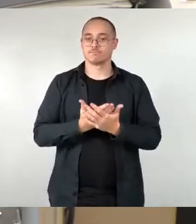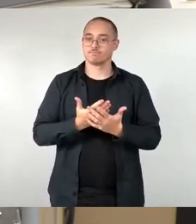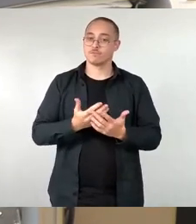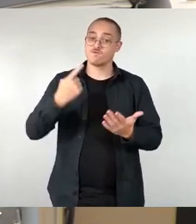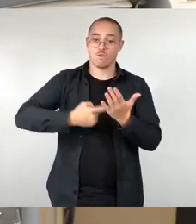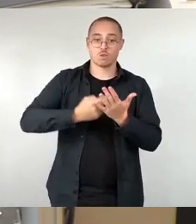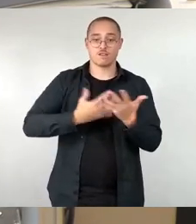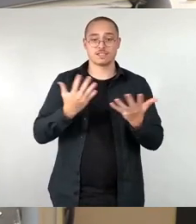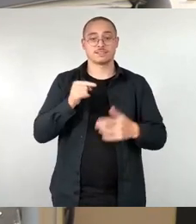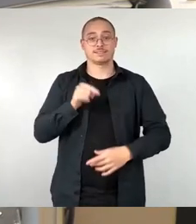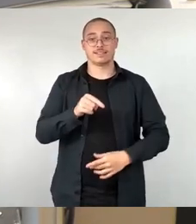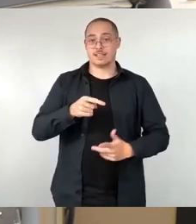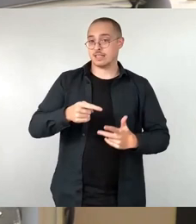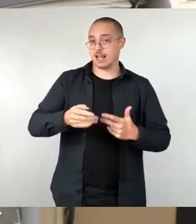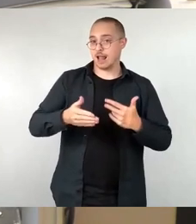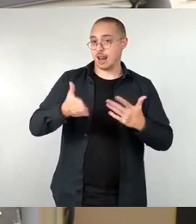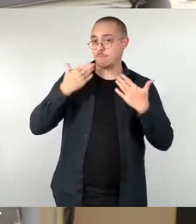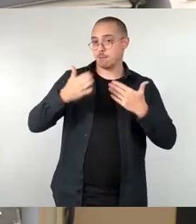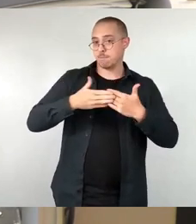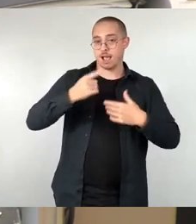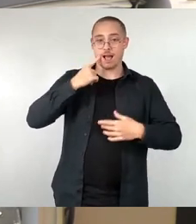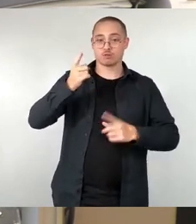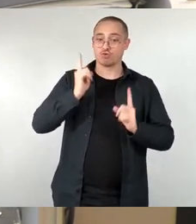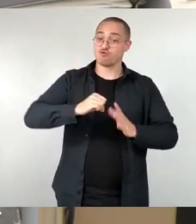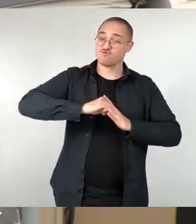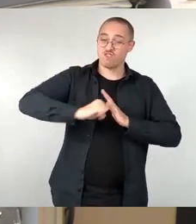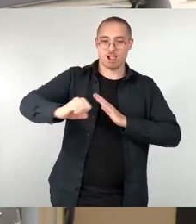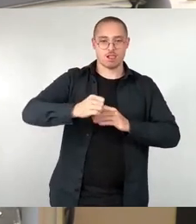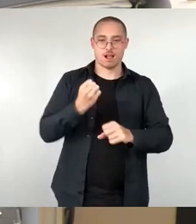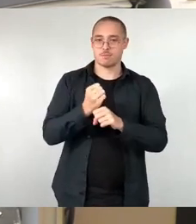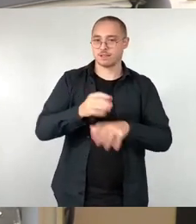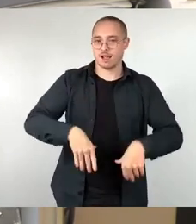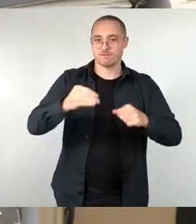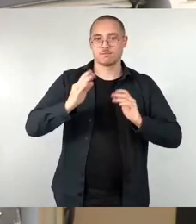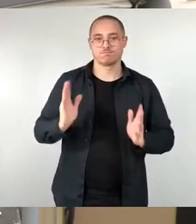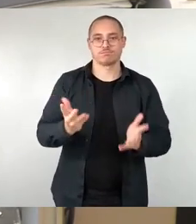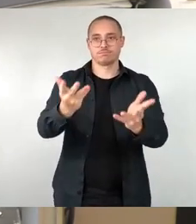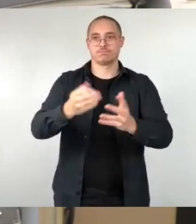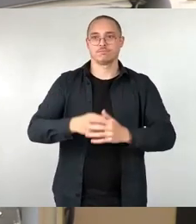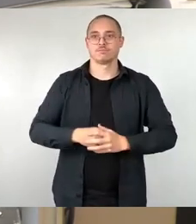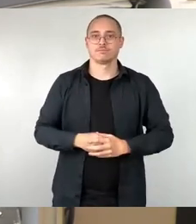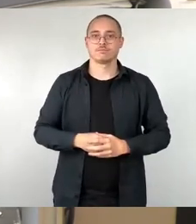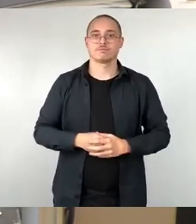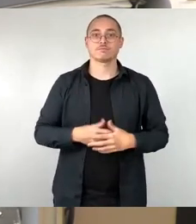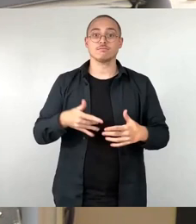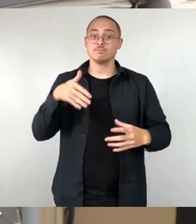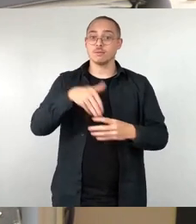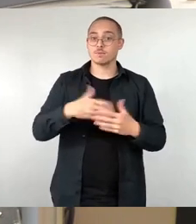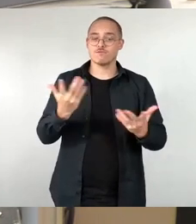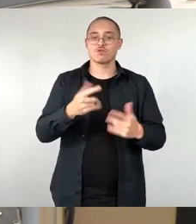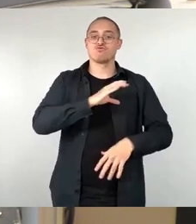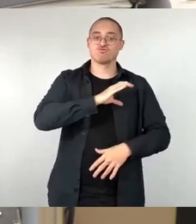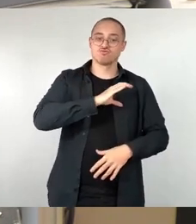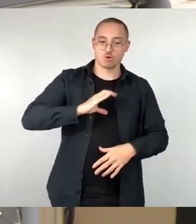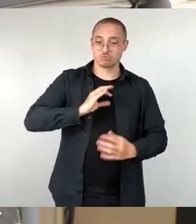Wir fordern Chance und Zweck dieses Beirats ist die Einbindung von Sachkundigen, etwa aus